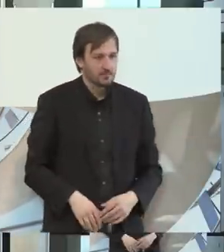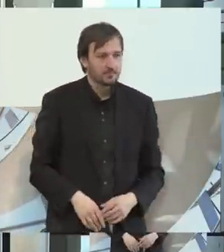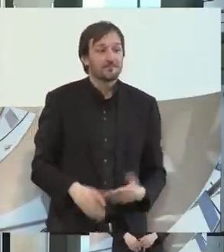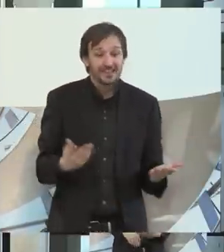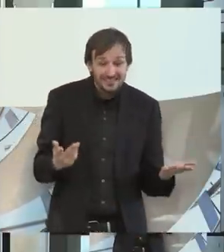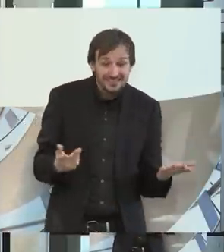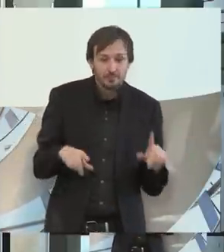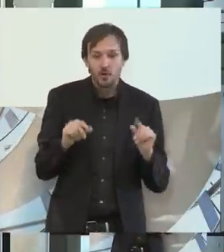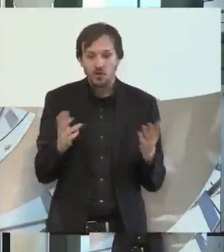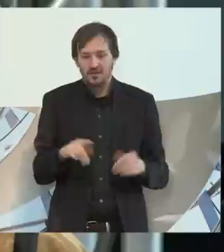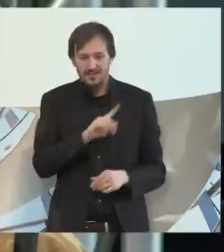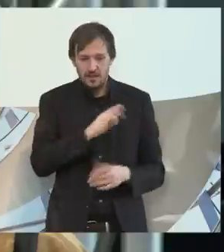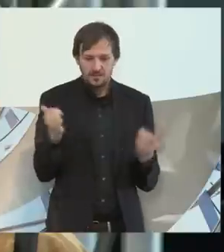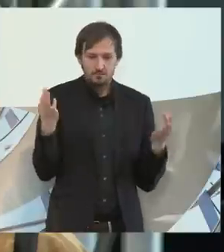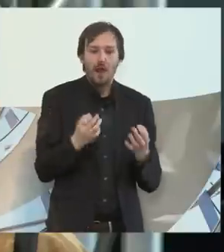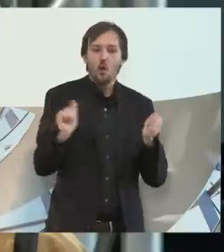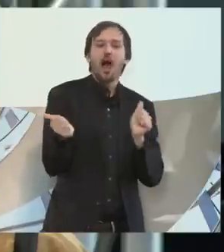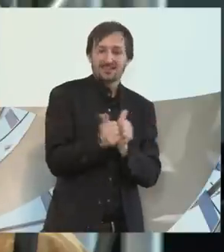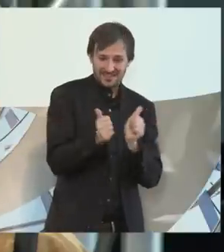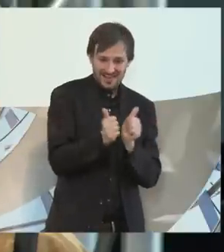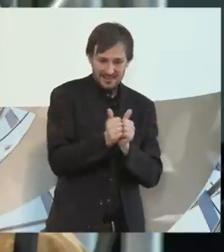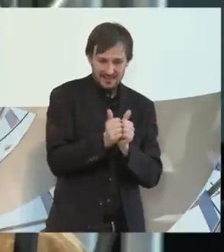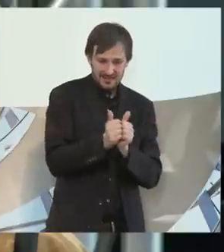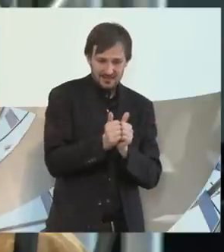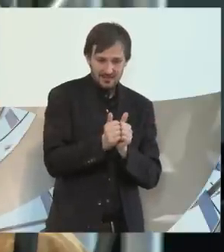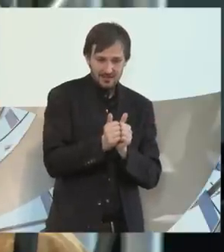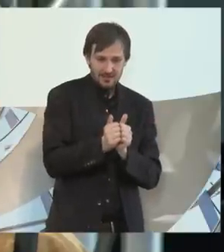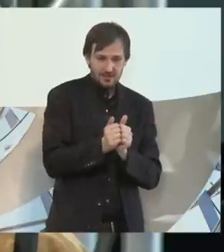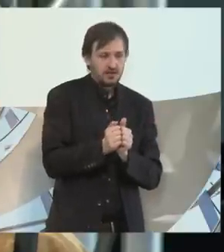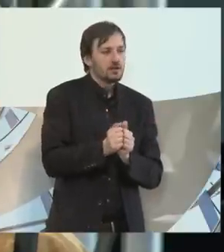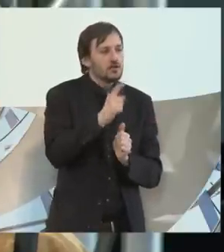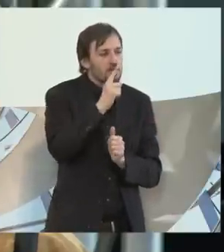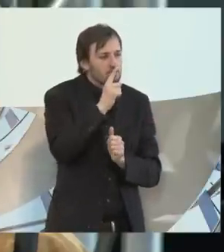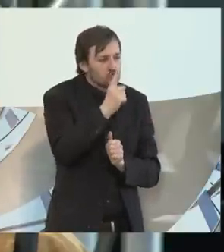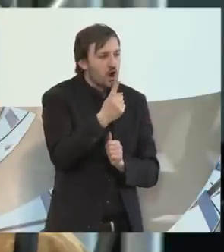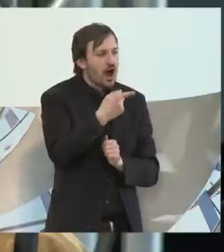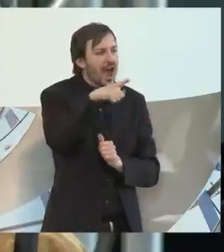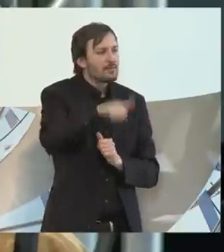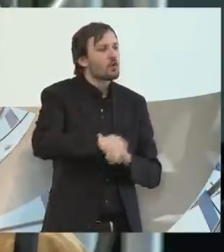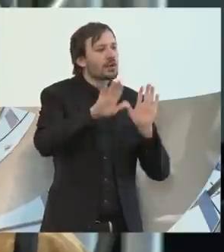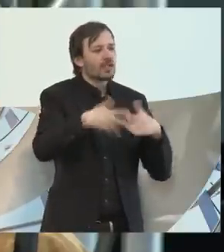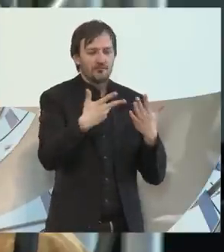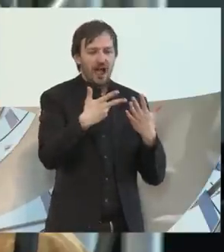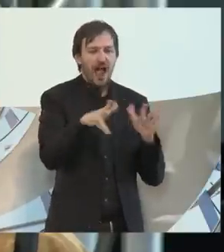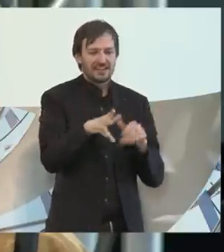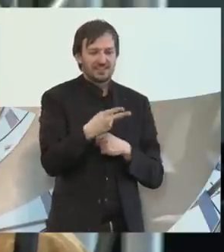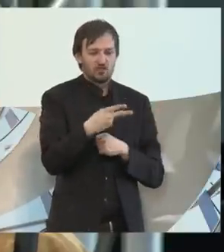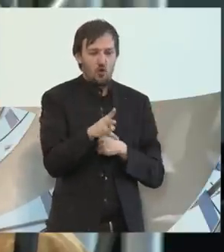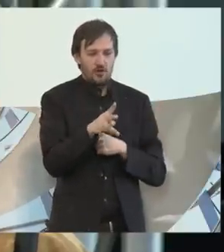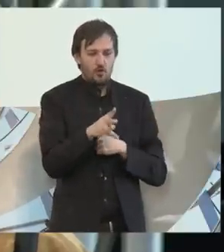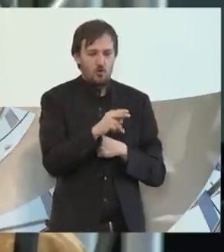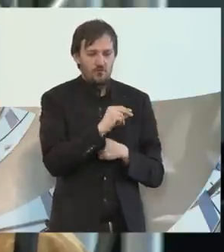wenn ich Assistenz benötige, nicht mehr als 800 Euro im Monat verdienen darf. Alles, was drüber geht, muss ich an den